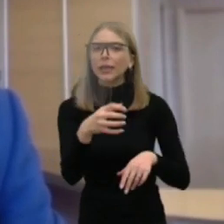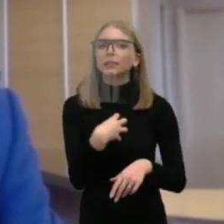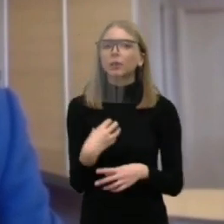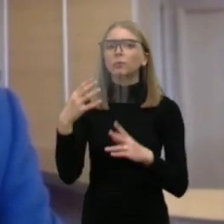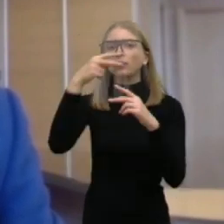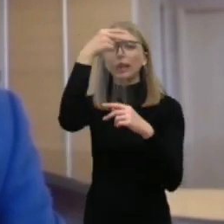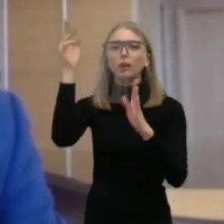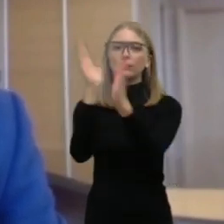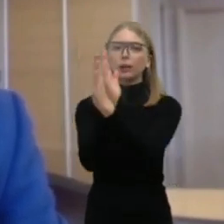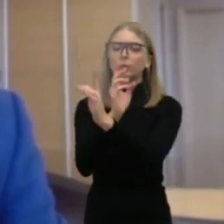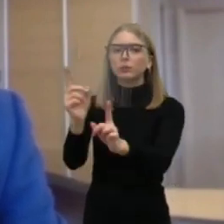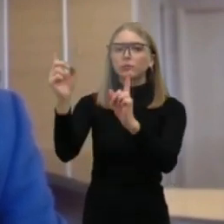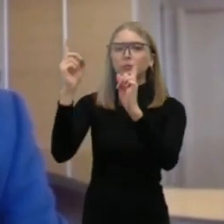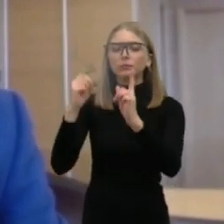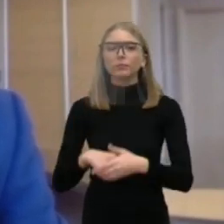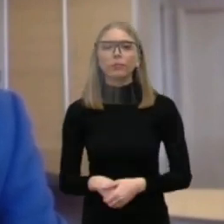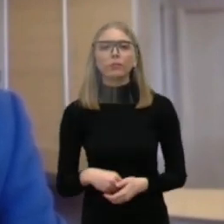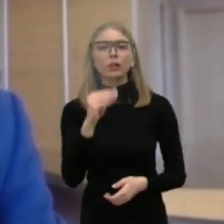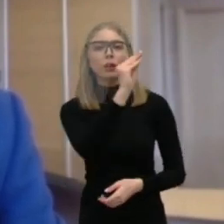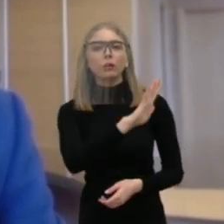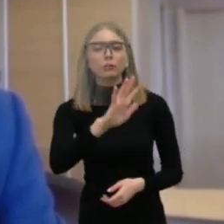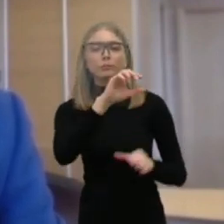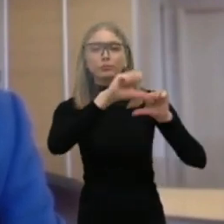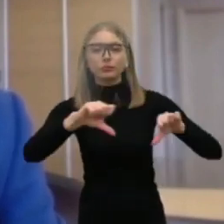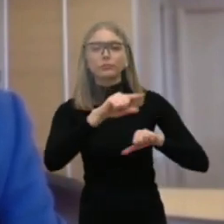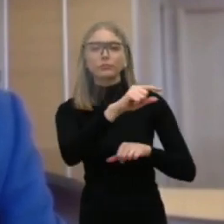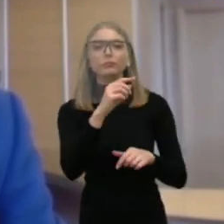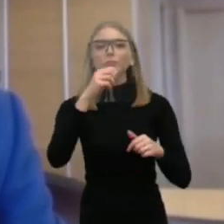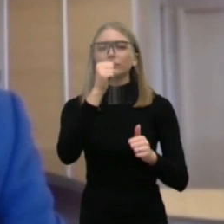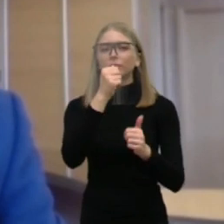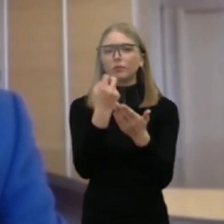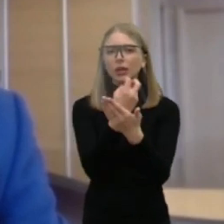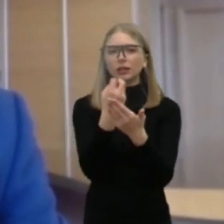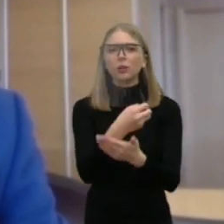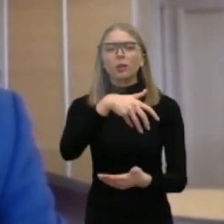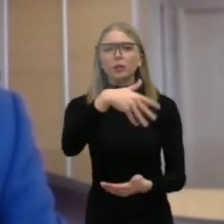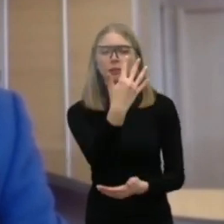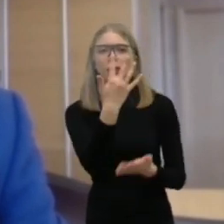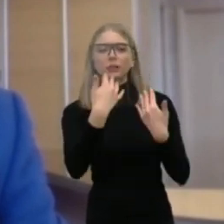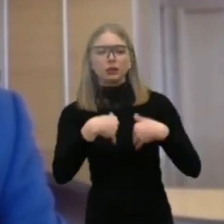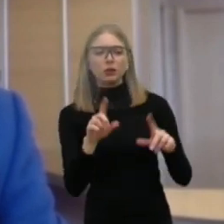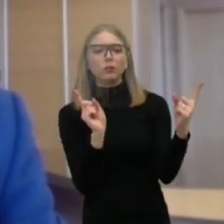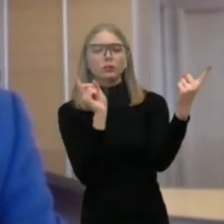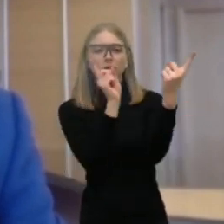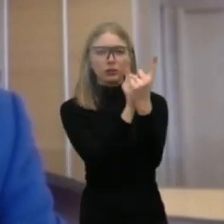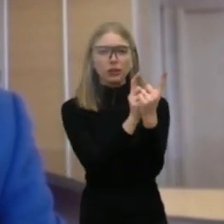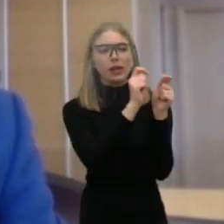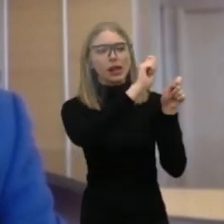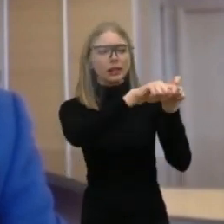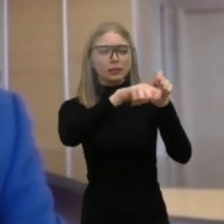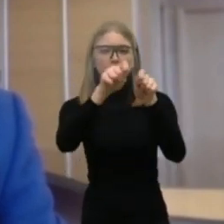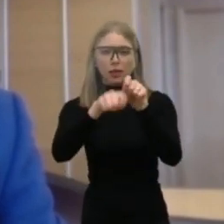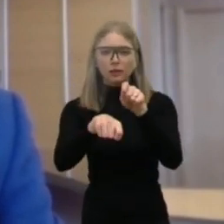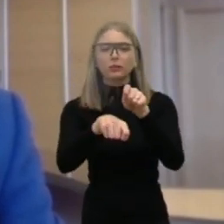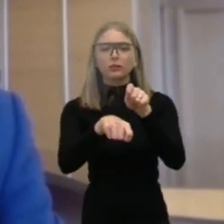yra išsiusti Europos komisijai vasaro penktą dieną yra planuojamas sustikimas Europos komisijos ekspertais dėl